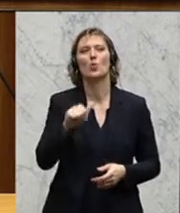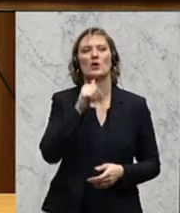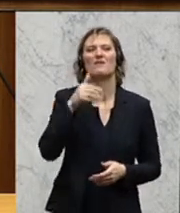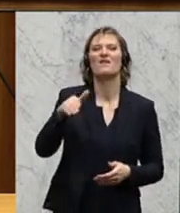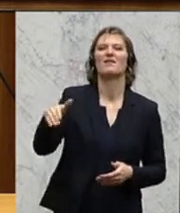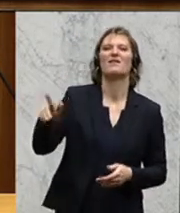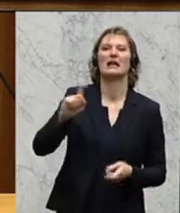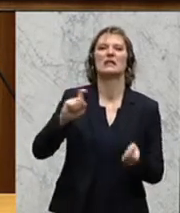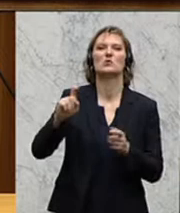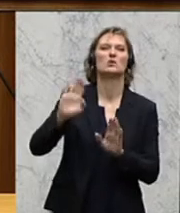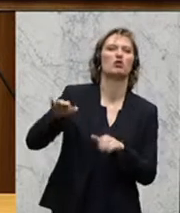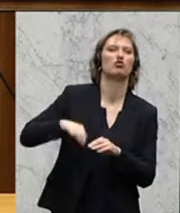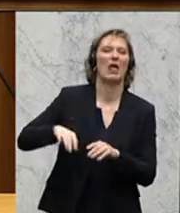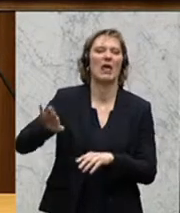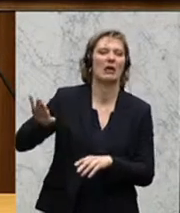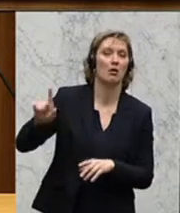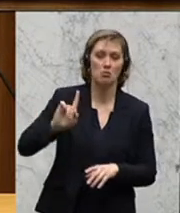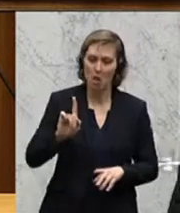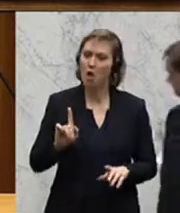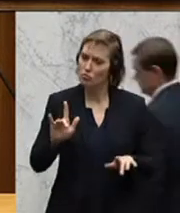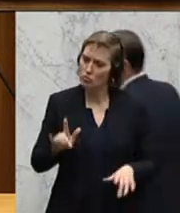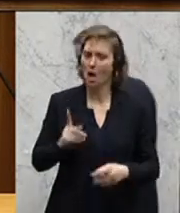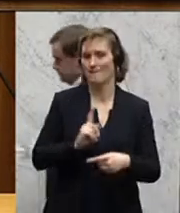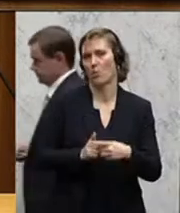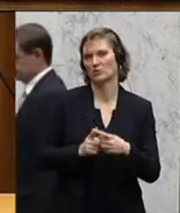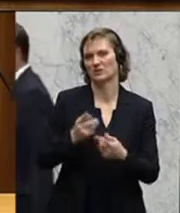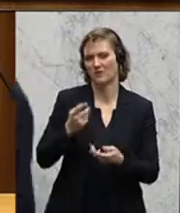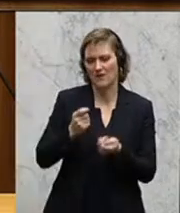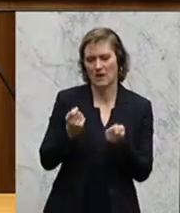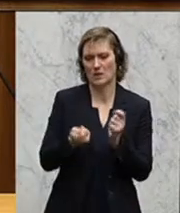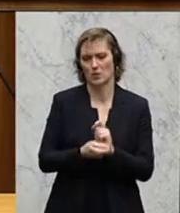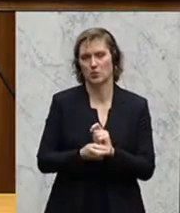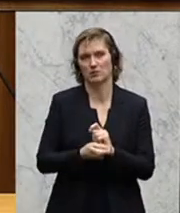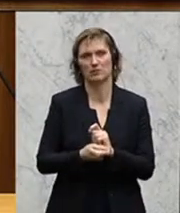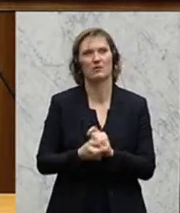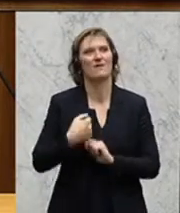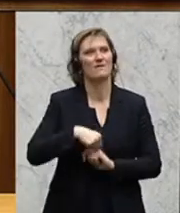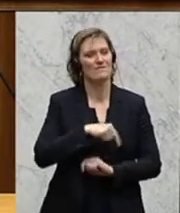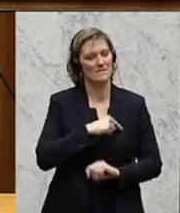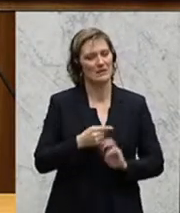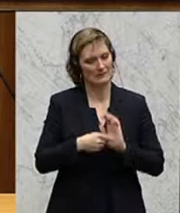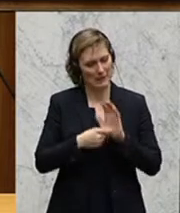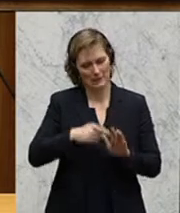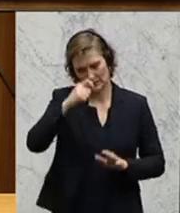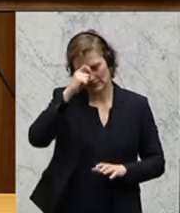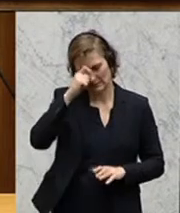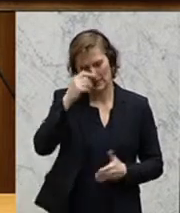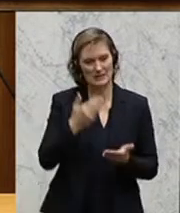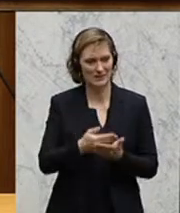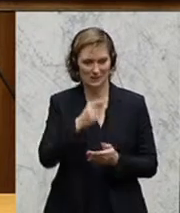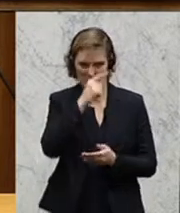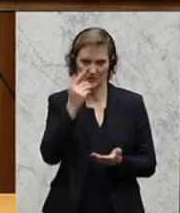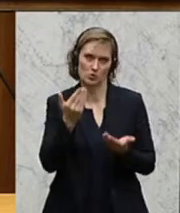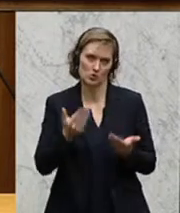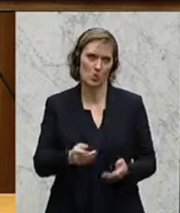nicht wegdiskutieren, nicht schlechtreden, sondern das ist auch eine positive Änderung, die von unserer Seite hier auch respektiert wird und ich glaube auch im Sinne